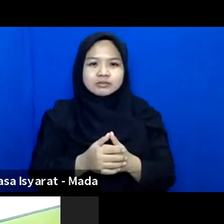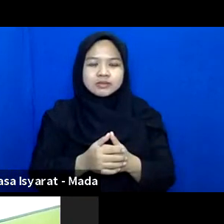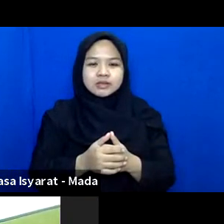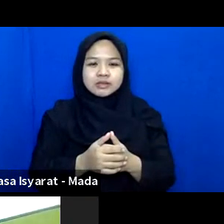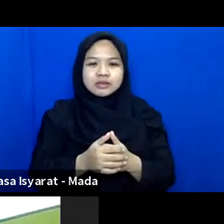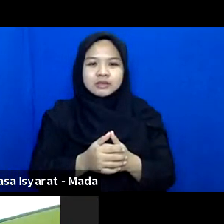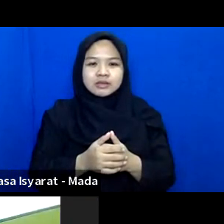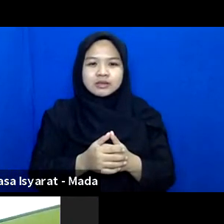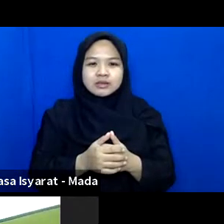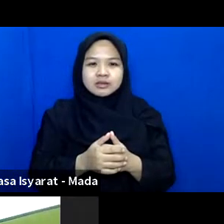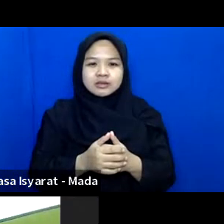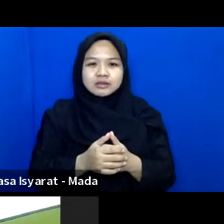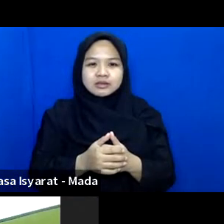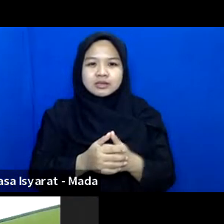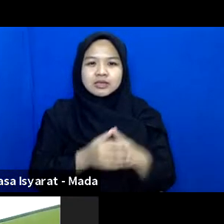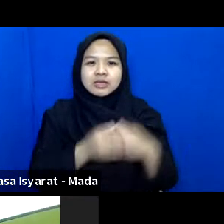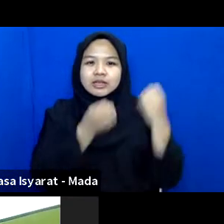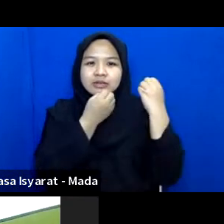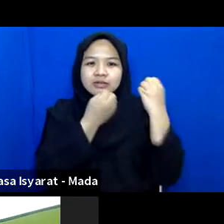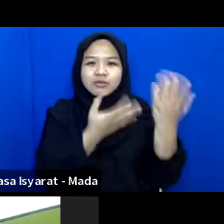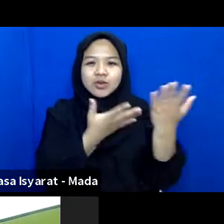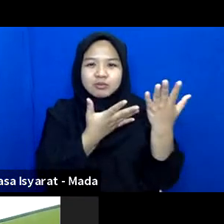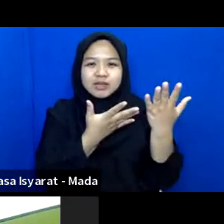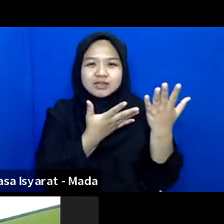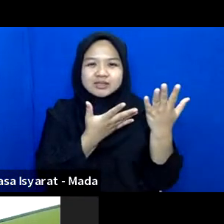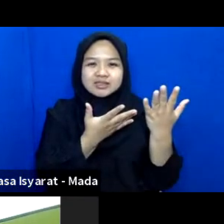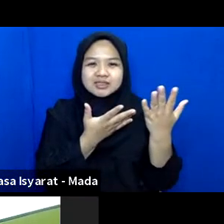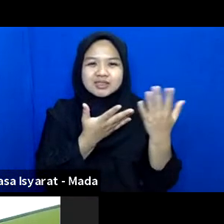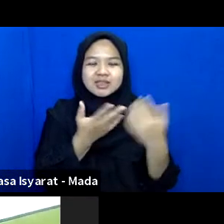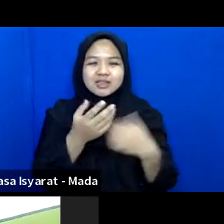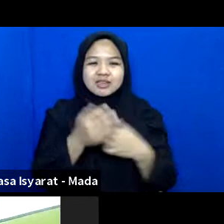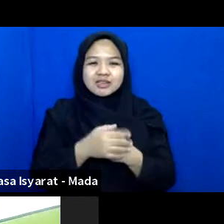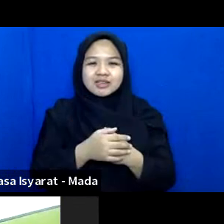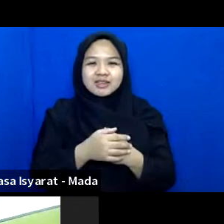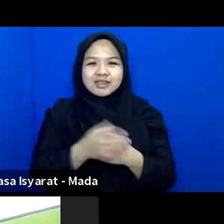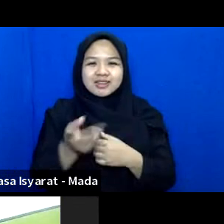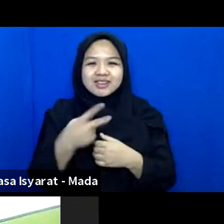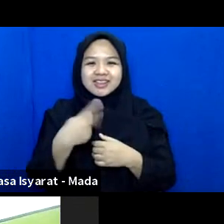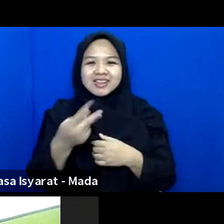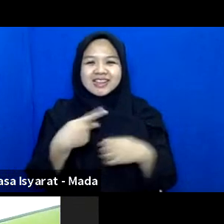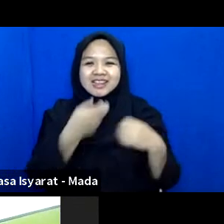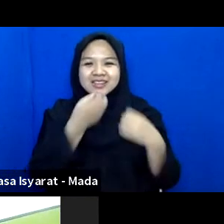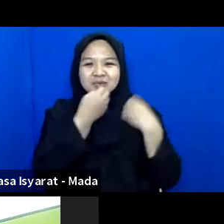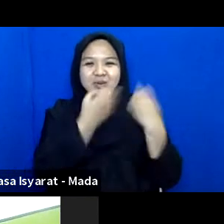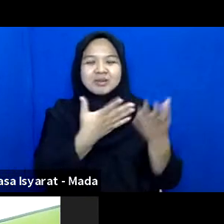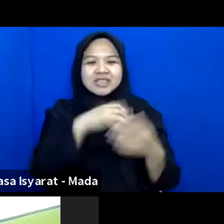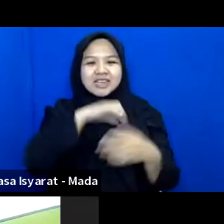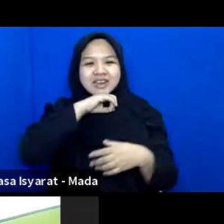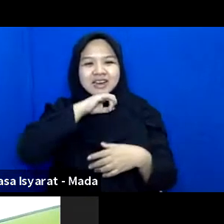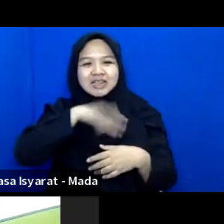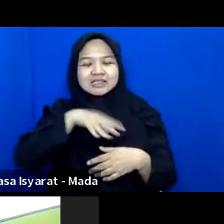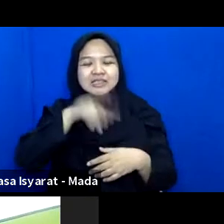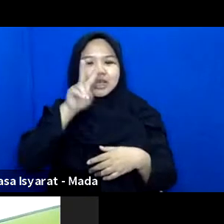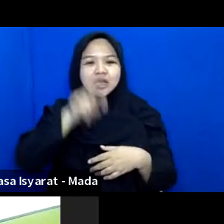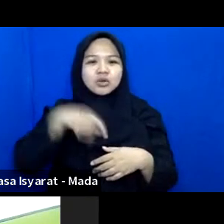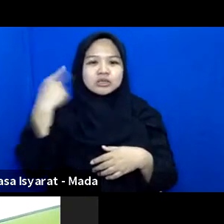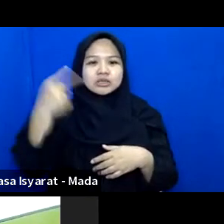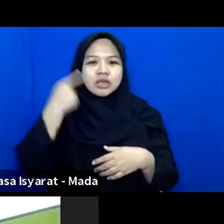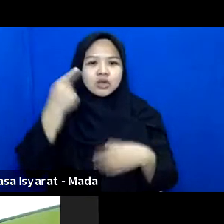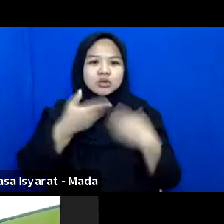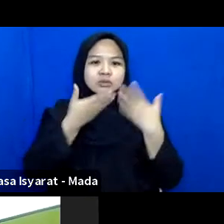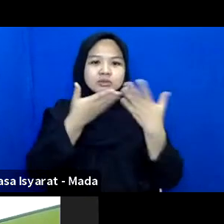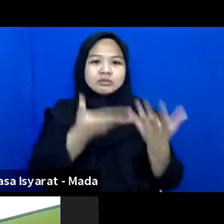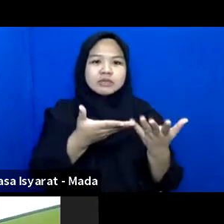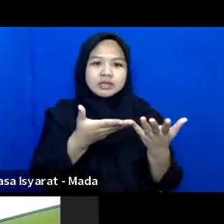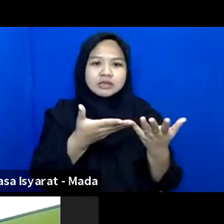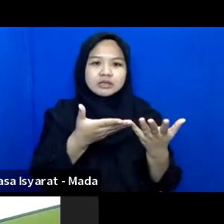Pemberian Informasi Mestinya Kita Kepada Lansia Kita harus Selalu Memberikan Tadi